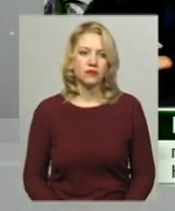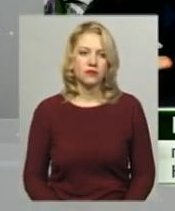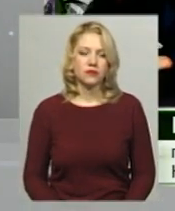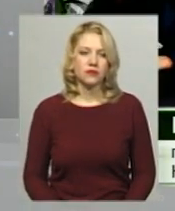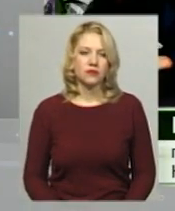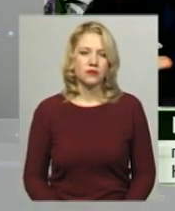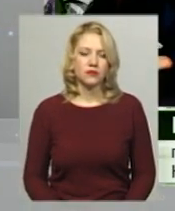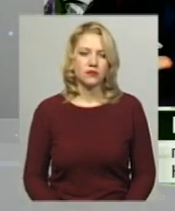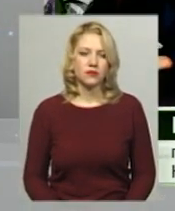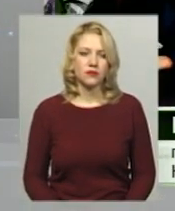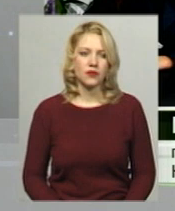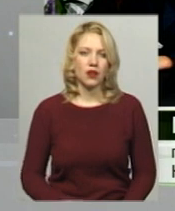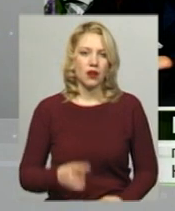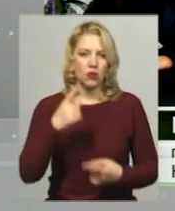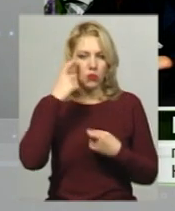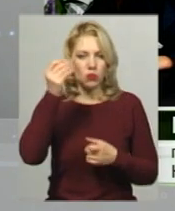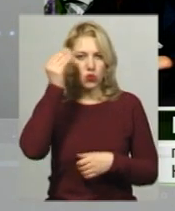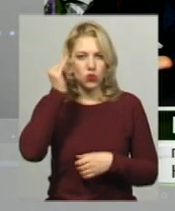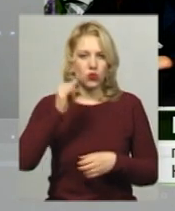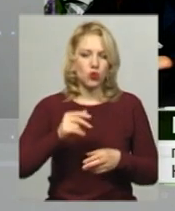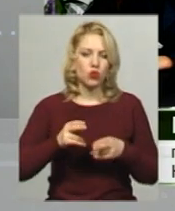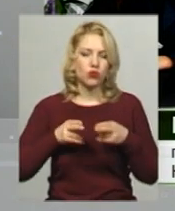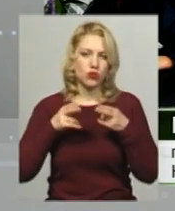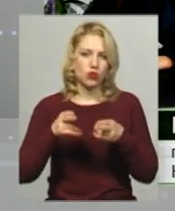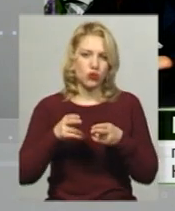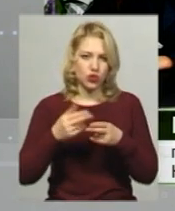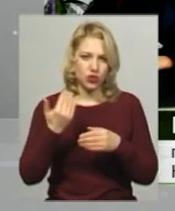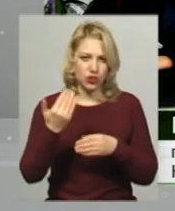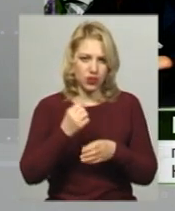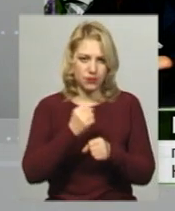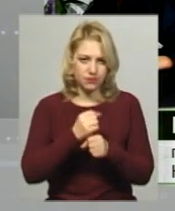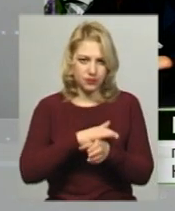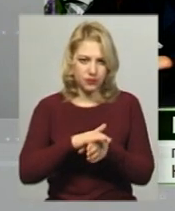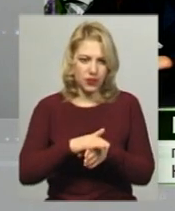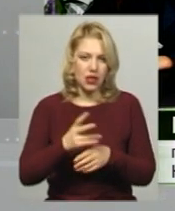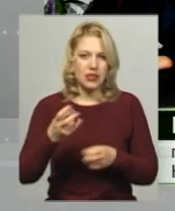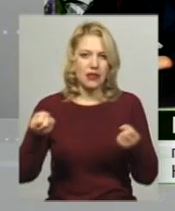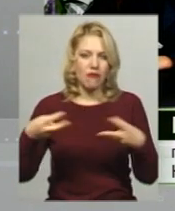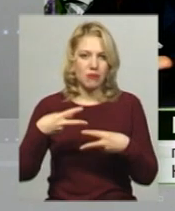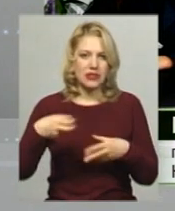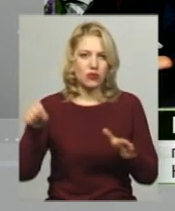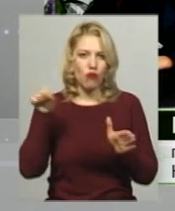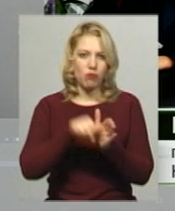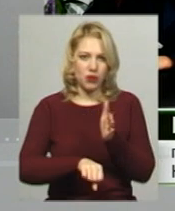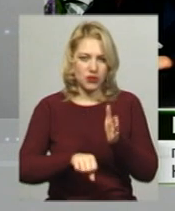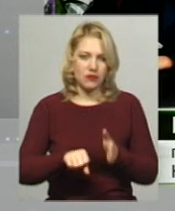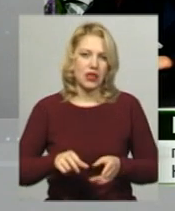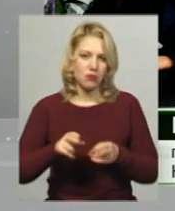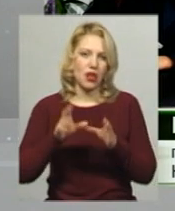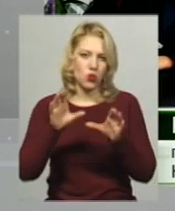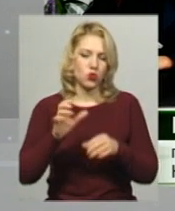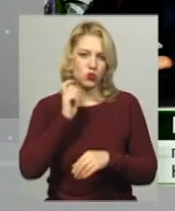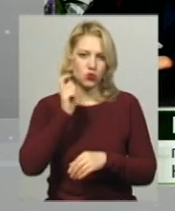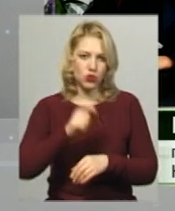оголосили підозру в чиненні злочину передбаченого частини першої та 15-річного вбивстві в Кримінальному кодексу України. Йому